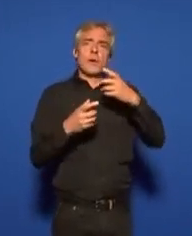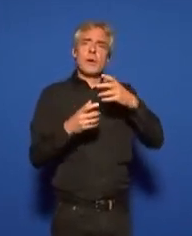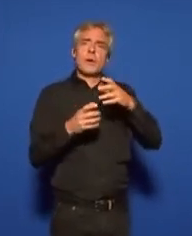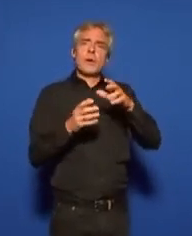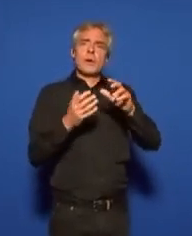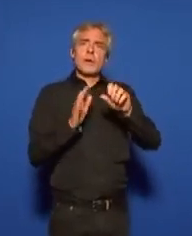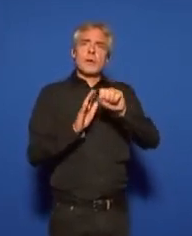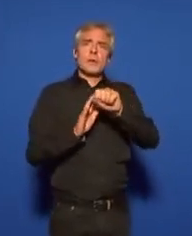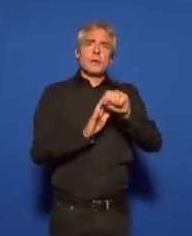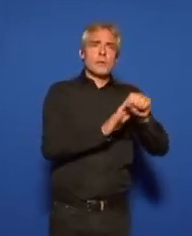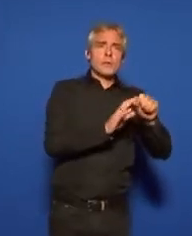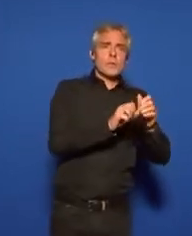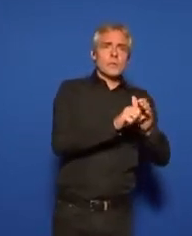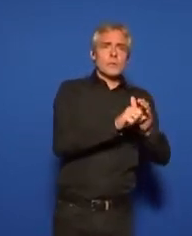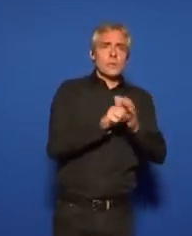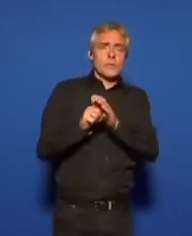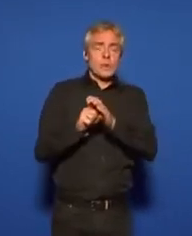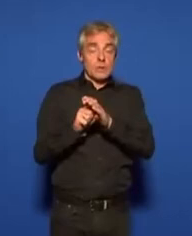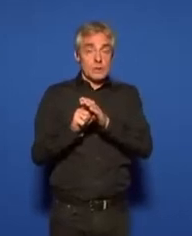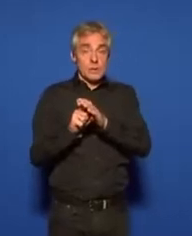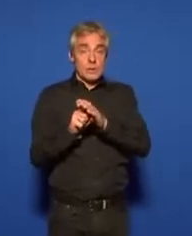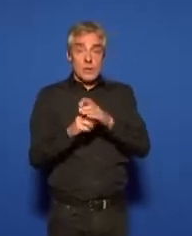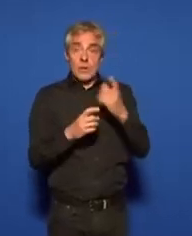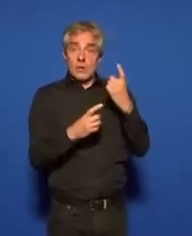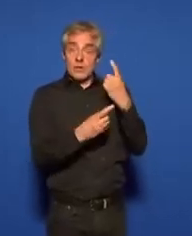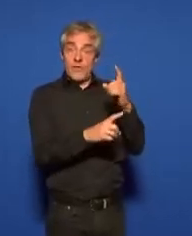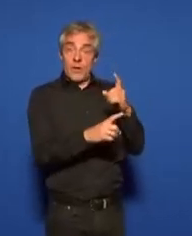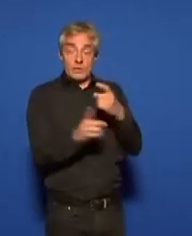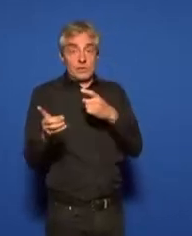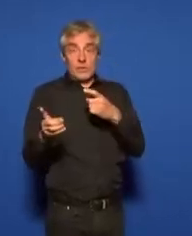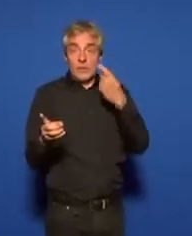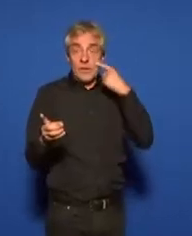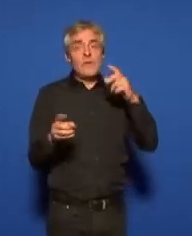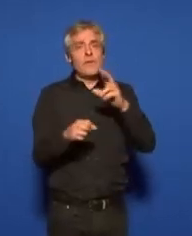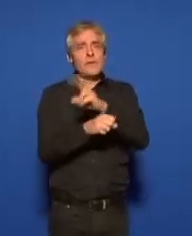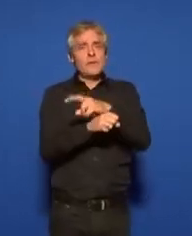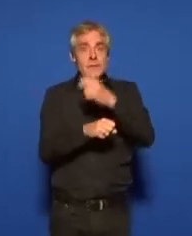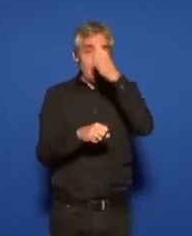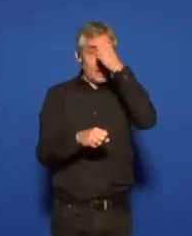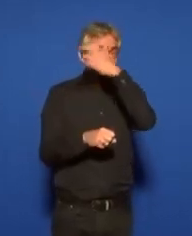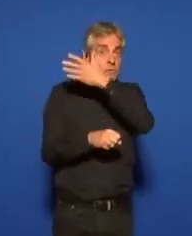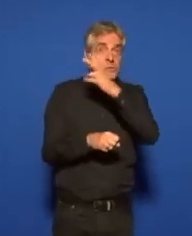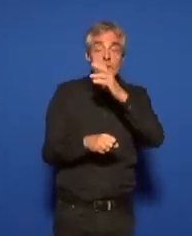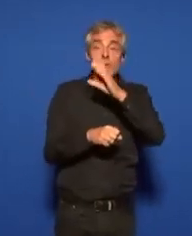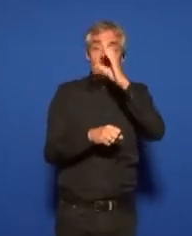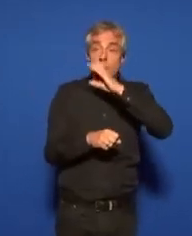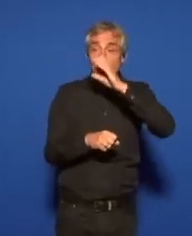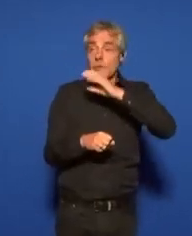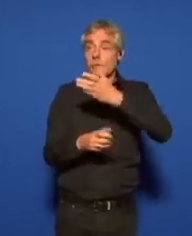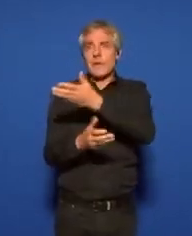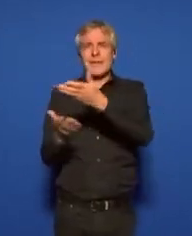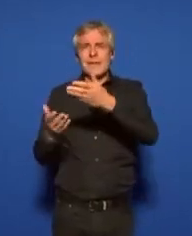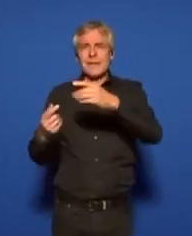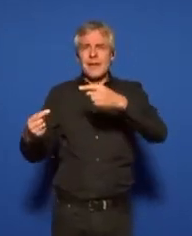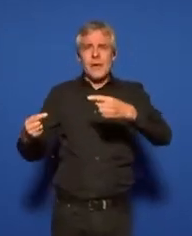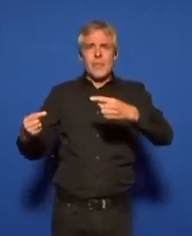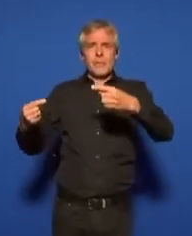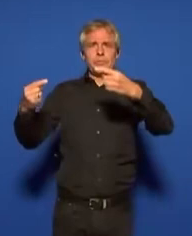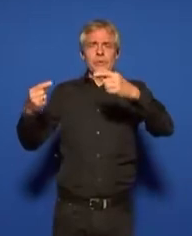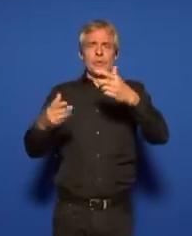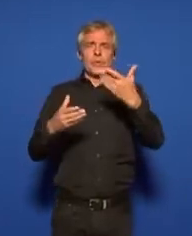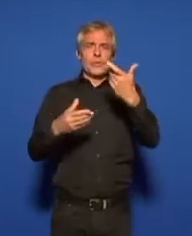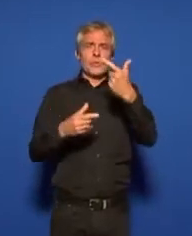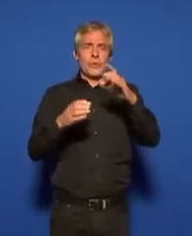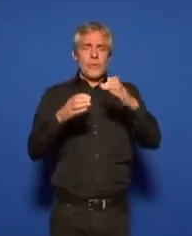bipolarisation, je l'invite à aller voir ce qui se passe aux États-Unis et à regarder ce que donnent deux